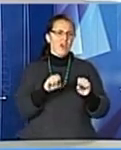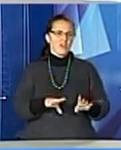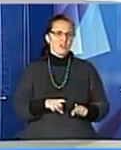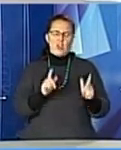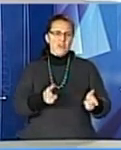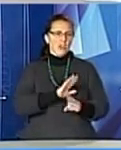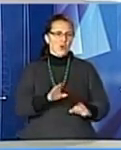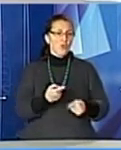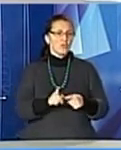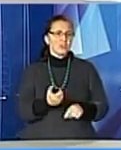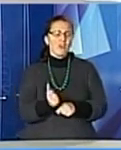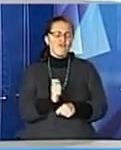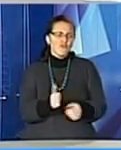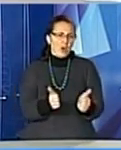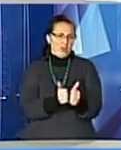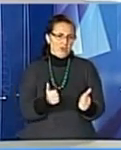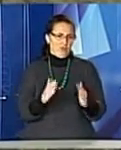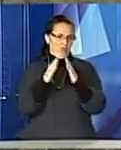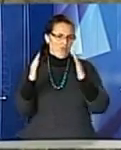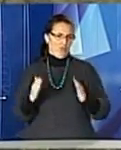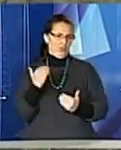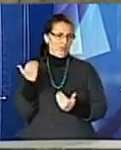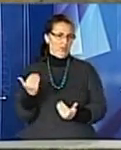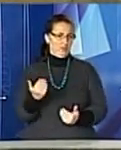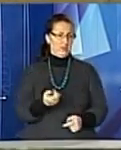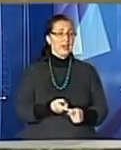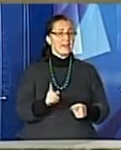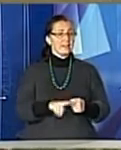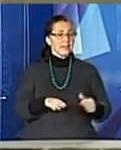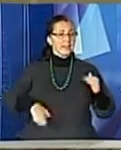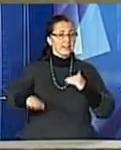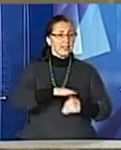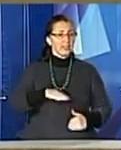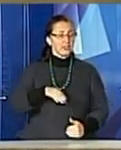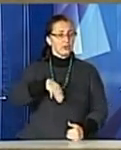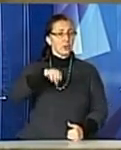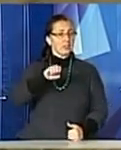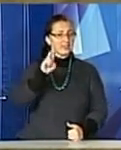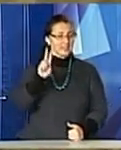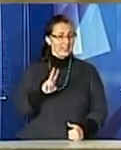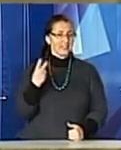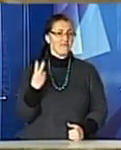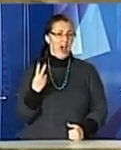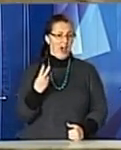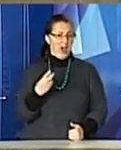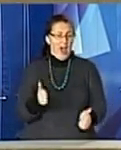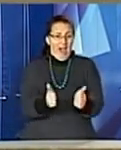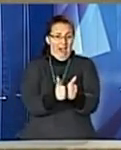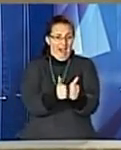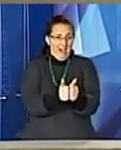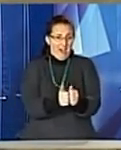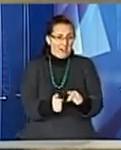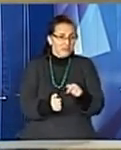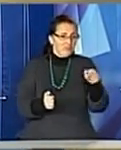це занадто близько до їхніх помешкань. Ось це територія ТЕЦ-2, а вже за кілька сотень метрів помешкання